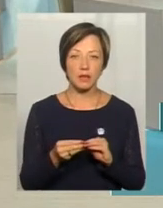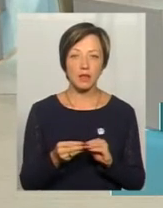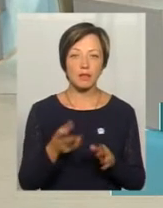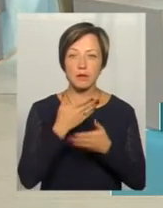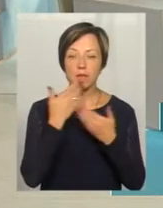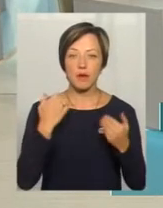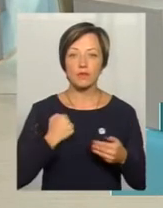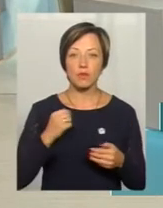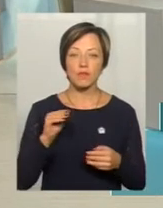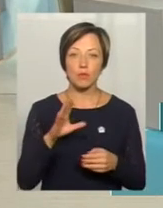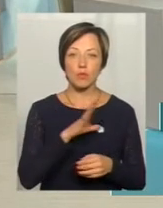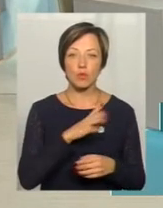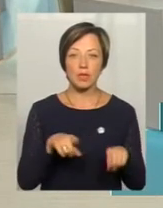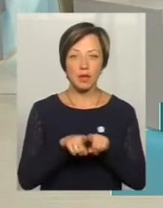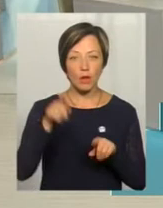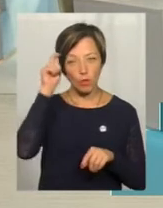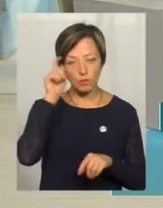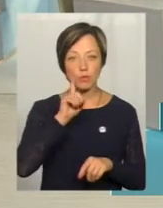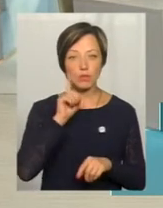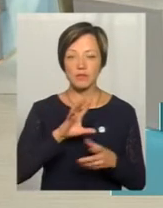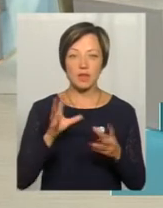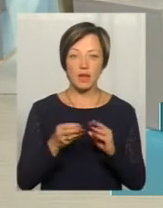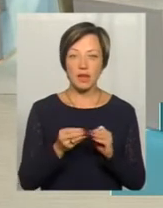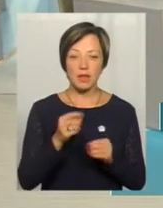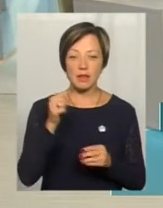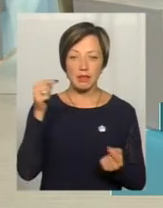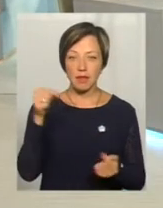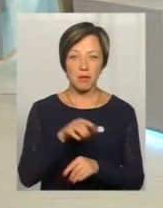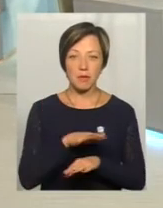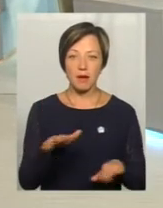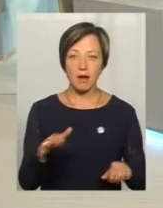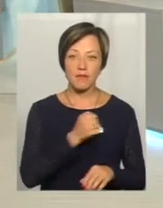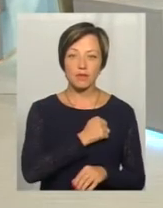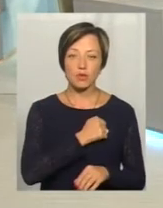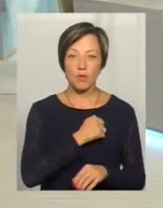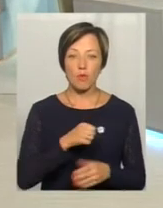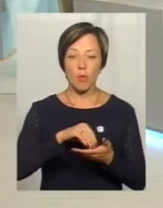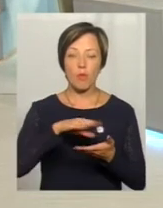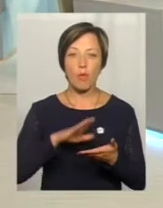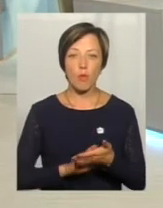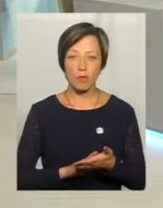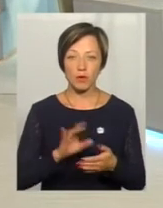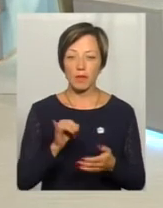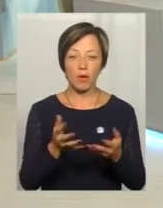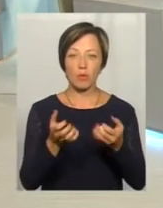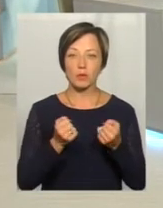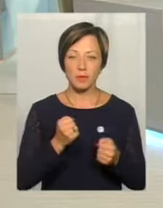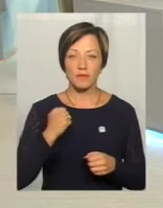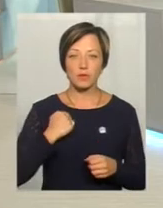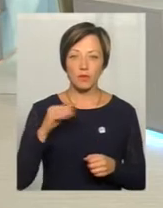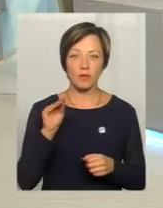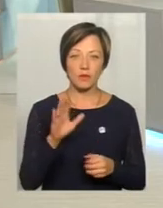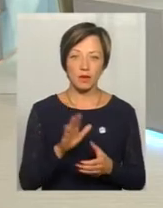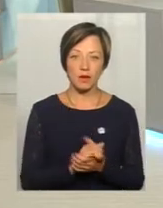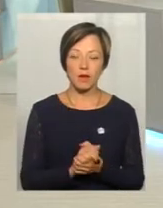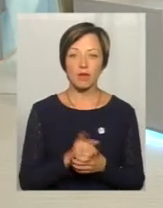мали військового квитка. Були такі хлопці молоді, які взагалі не підлягали ще військовому обліку і не отримували військового квитка.